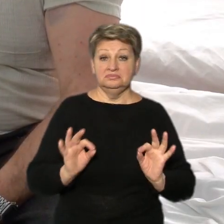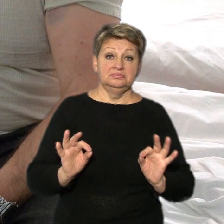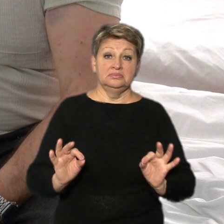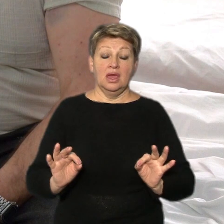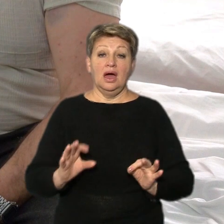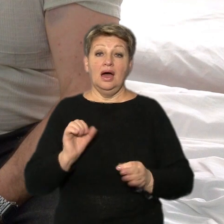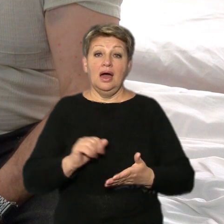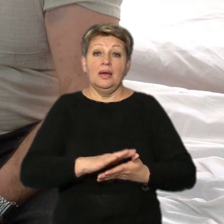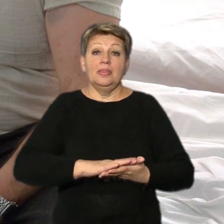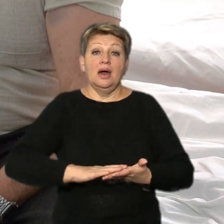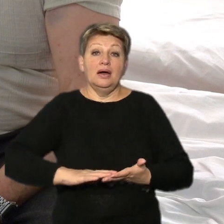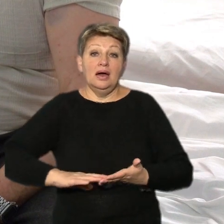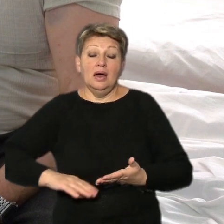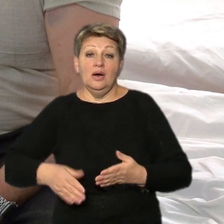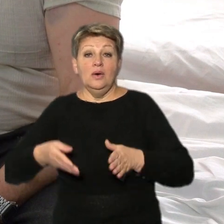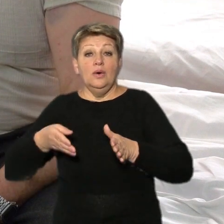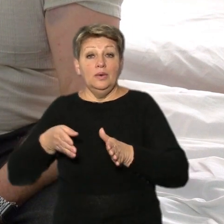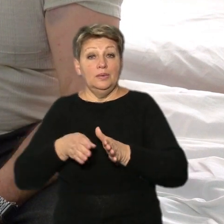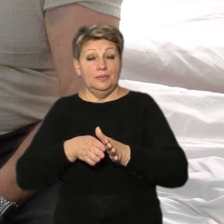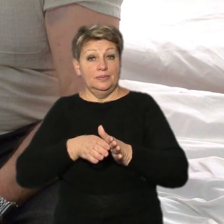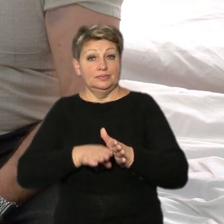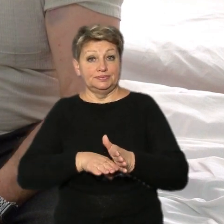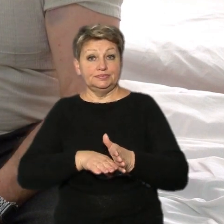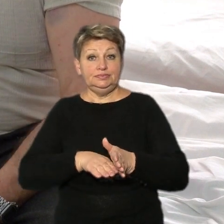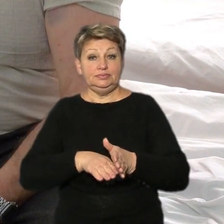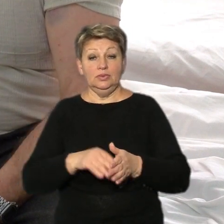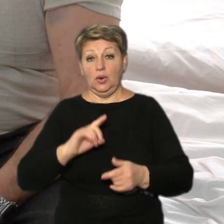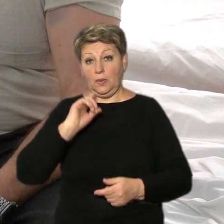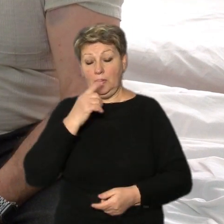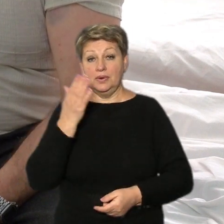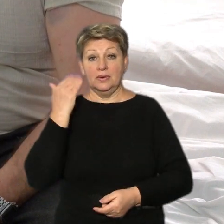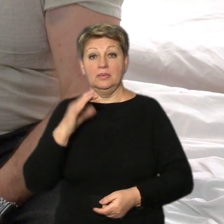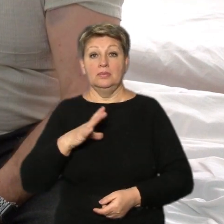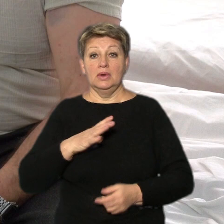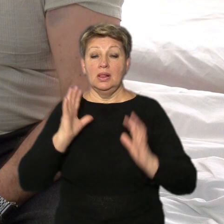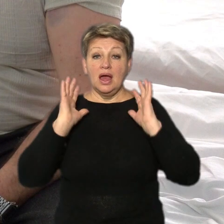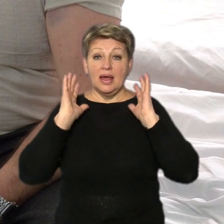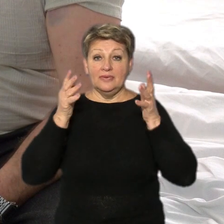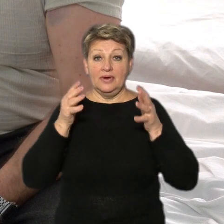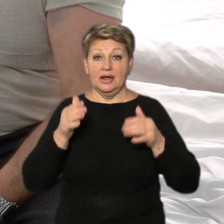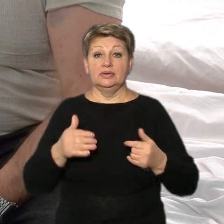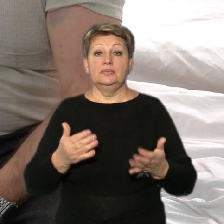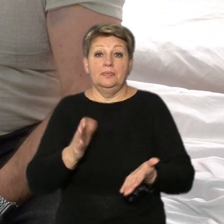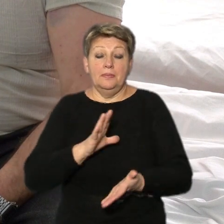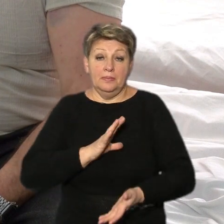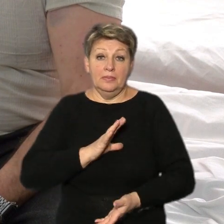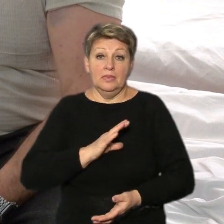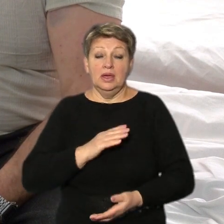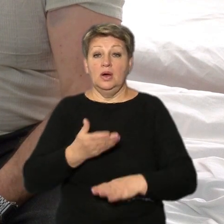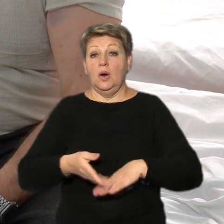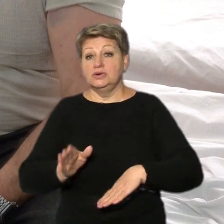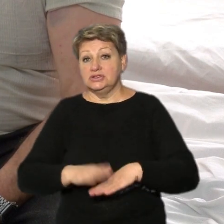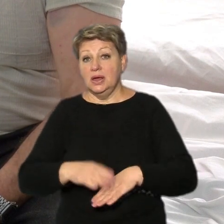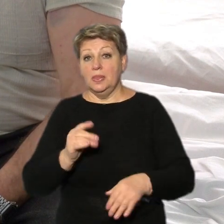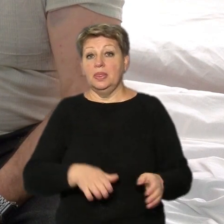далі, тим хуже. Це ж якраз рік тому був інфаркт. Після інфаркту йшли осложнення